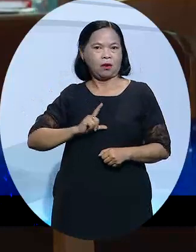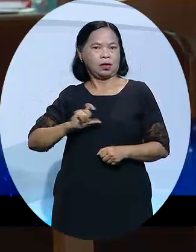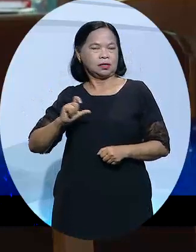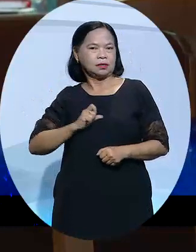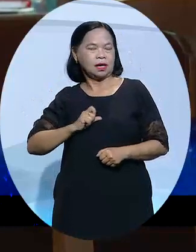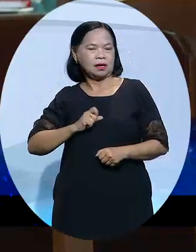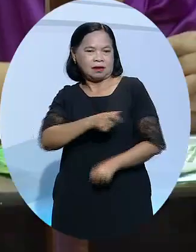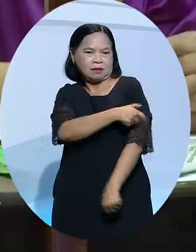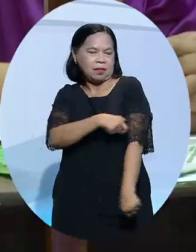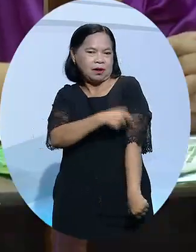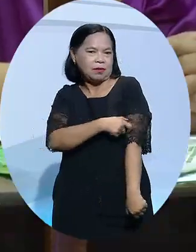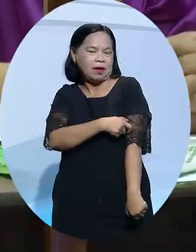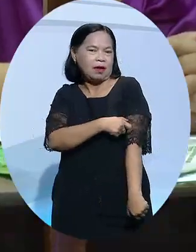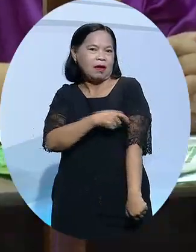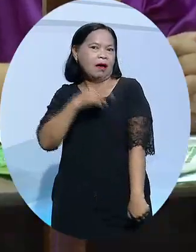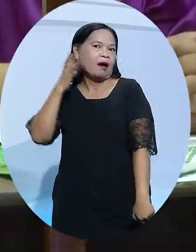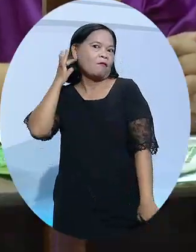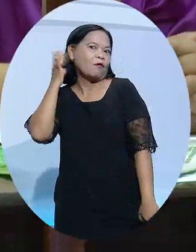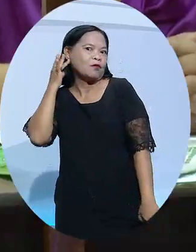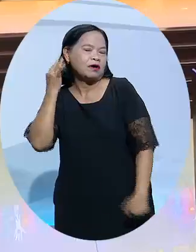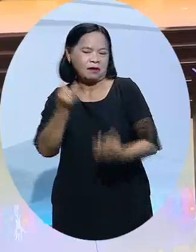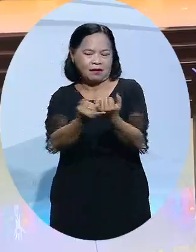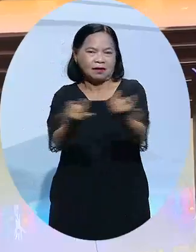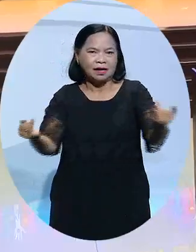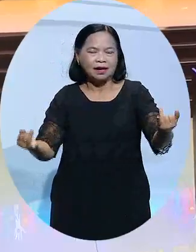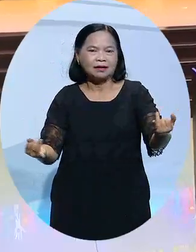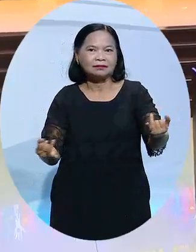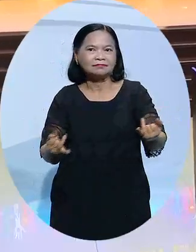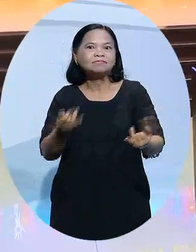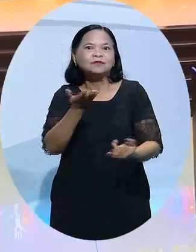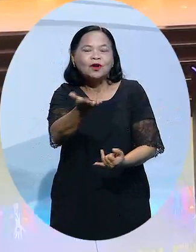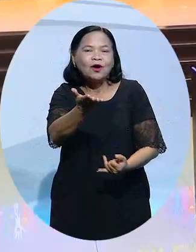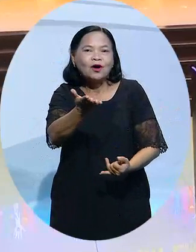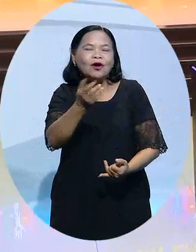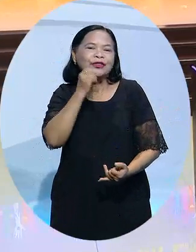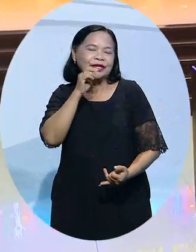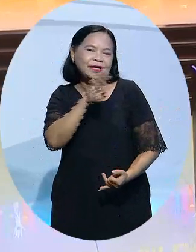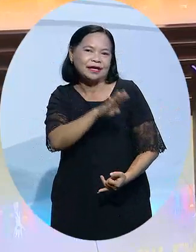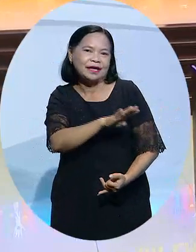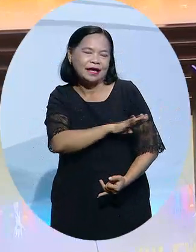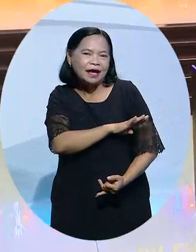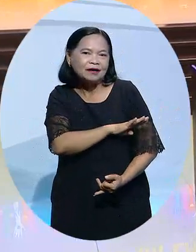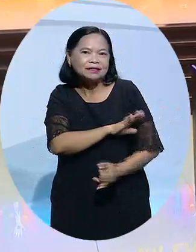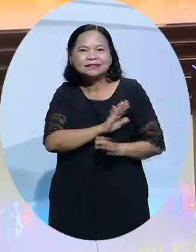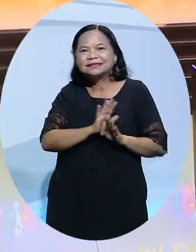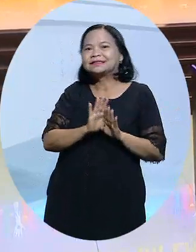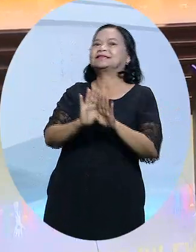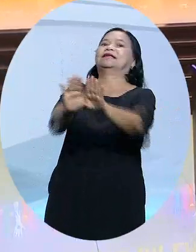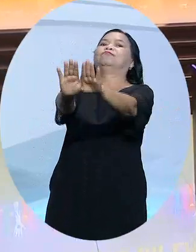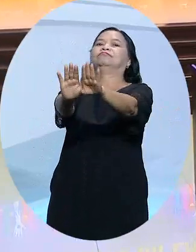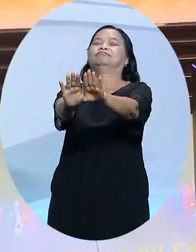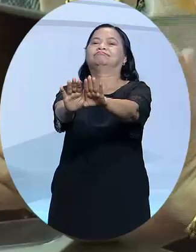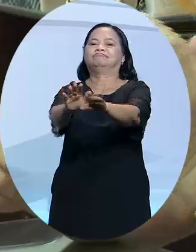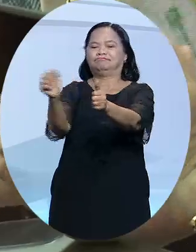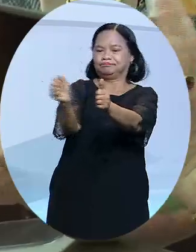trong lĩnh vực bảo vệ phụ nữ và trẻ em đã tư vấn trang bị cho chị em những kiến thức cần thiết về bạo lực gia đình và cách phòng chống. Theo đó,